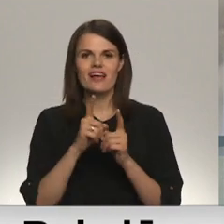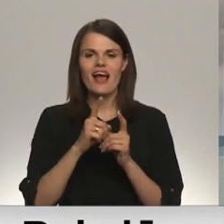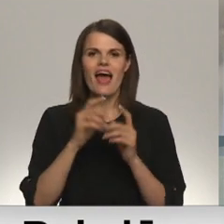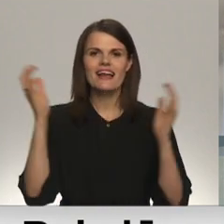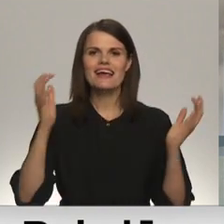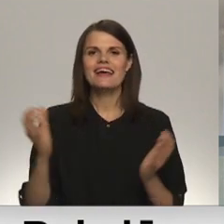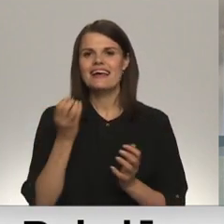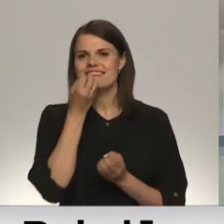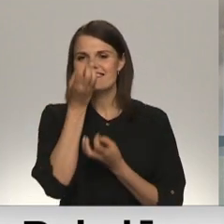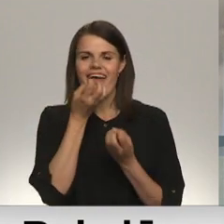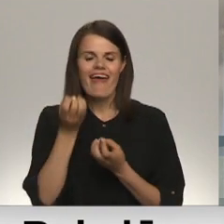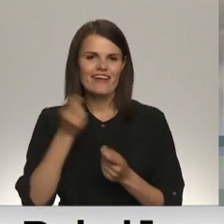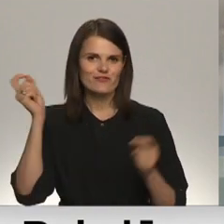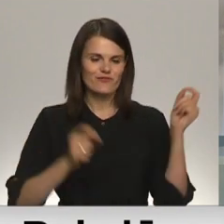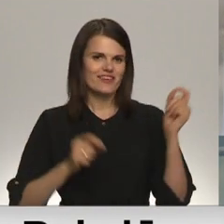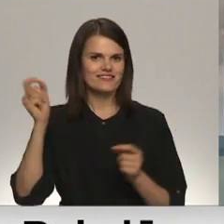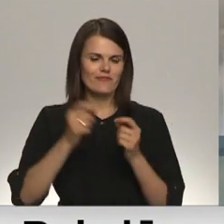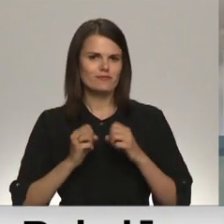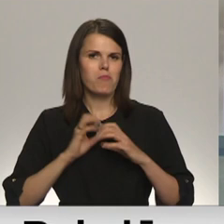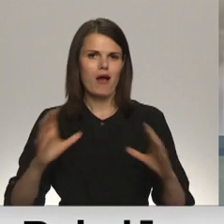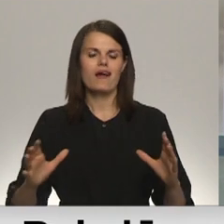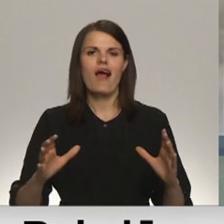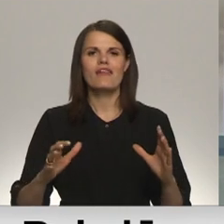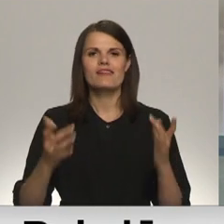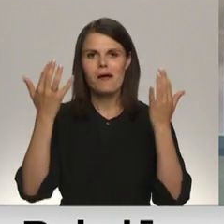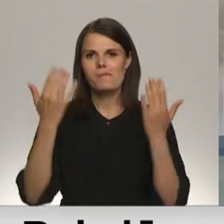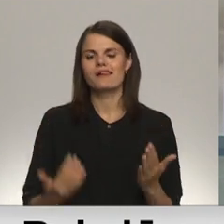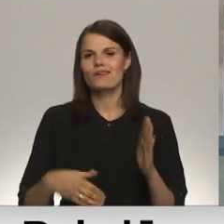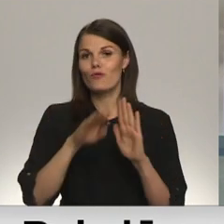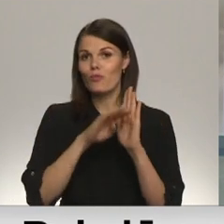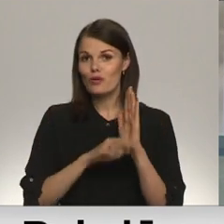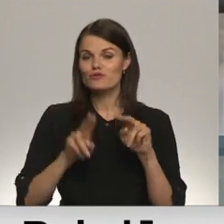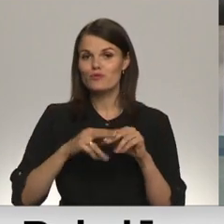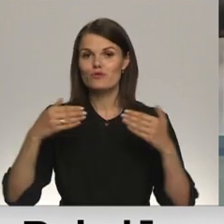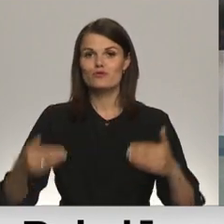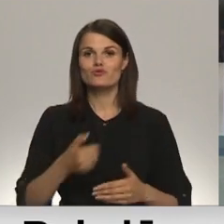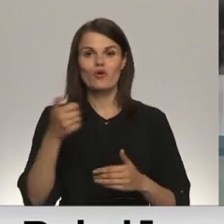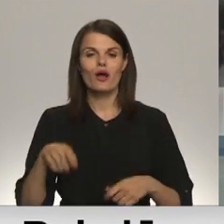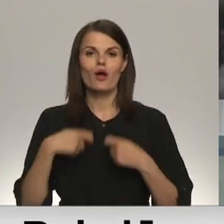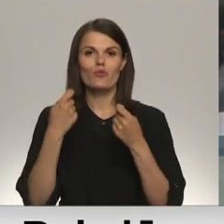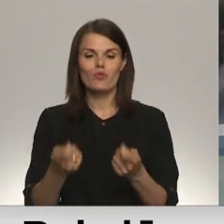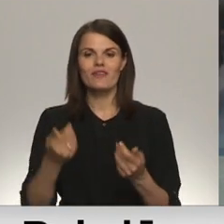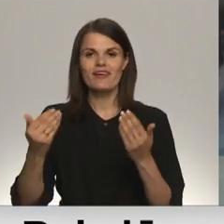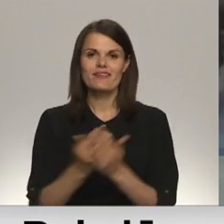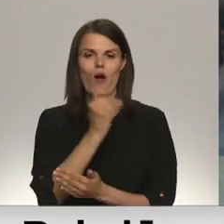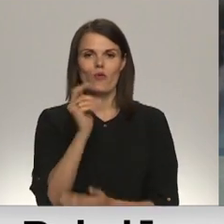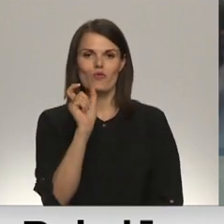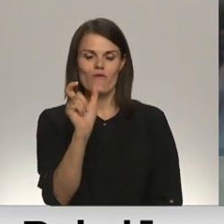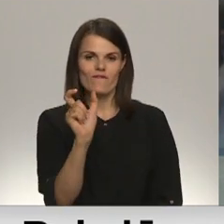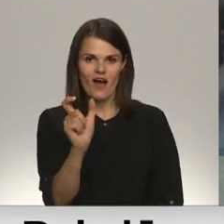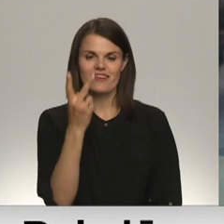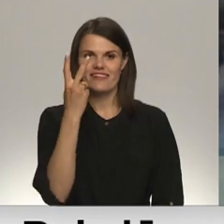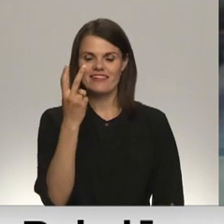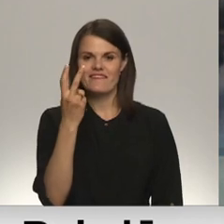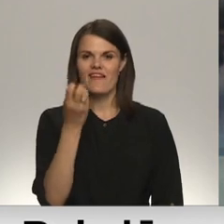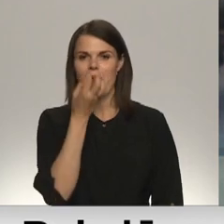ziedēšanas festivāls ar bagātīgu pasākumu programmu. Turklāt šogad doti jauni vārdi diviem ceriņu hibrīdiem – Emīlija un